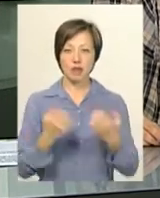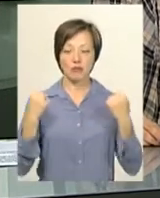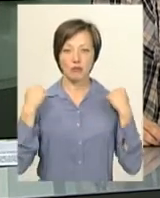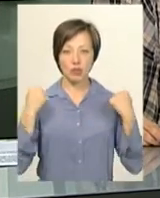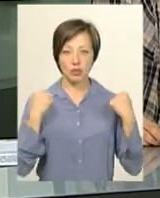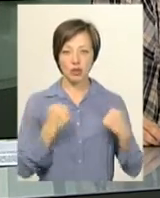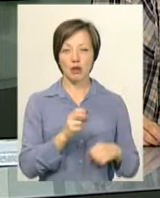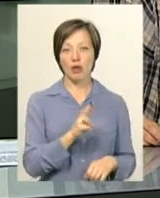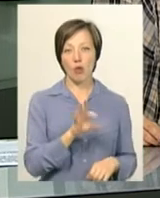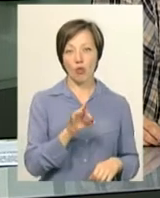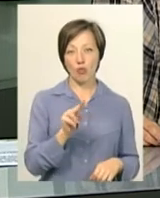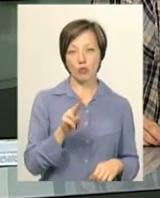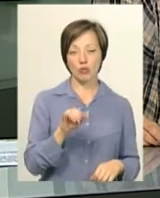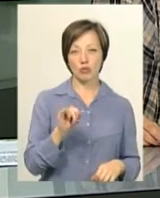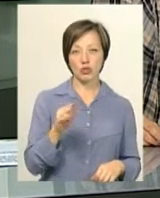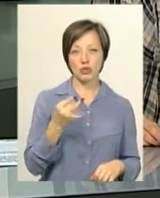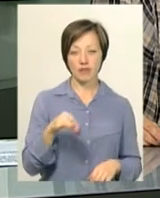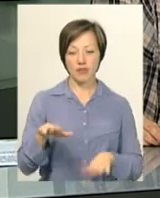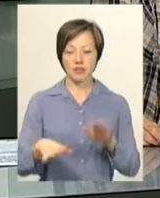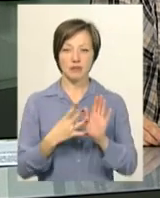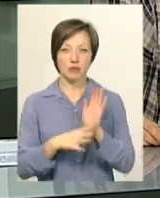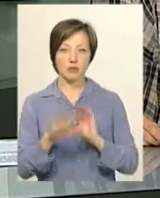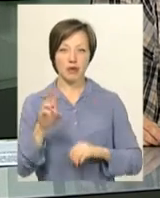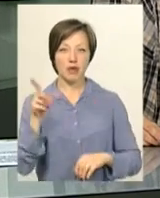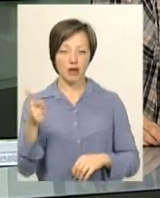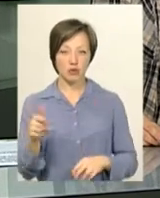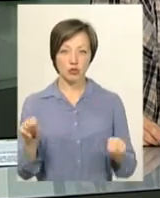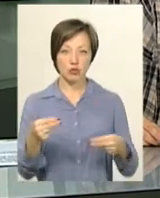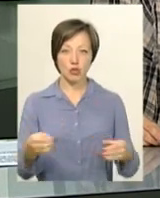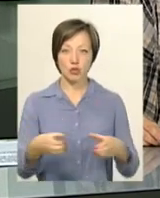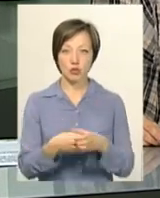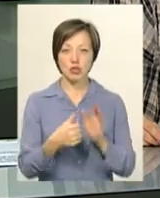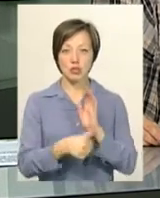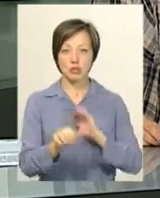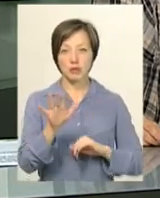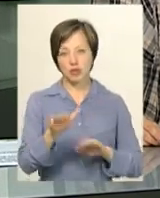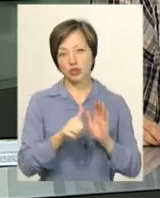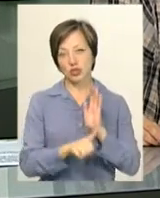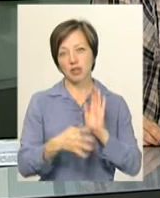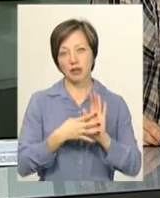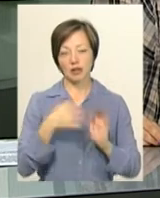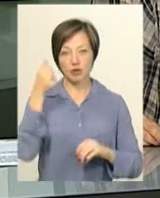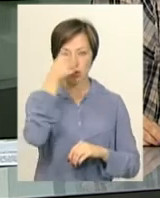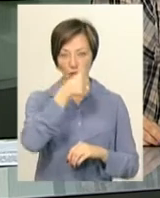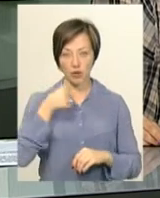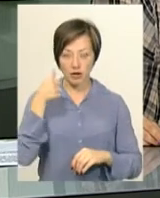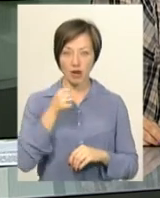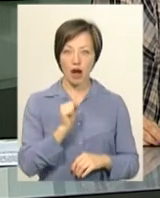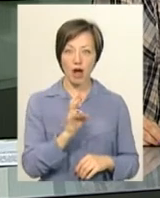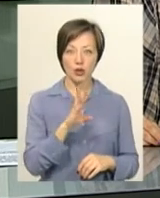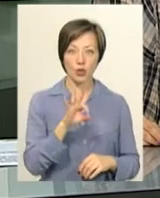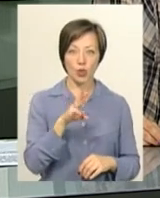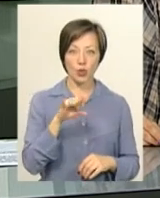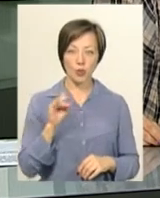Володимир Копичинський у вазі 95 кілограмів став чемпіоном групі 65-69 років. Анатолій Антонюк серед